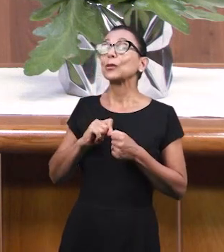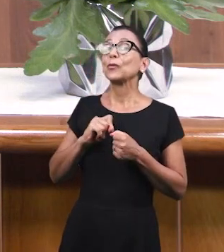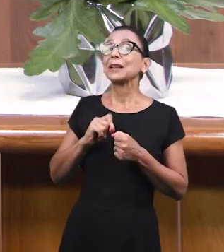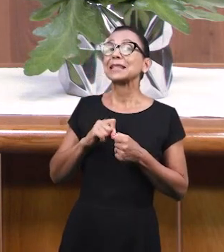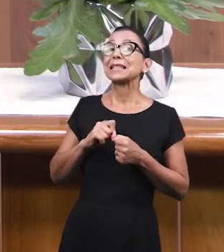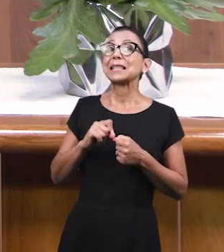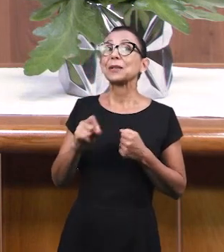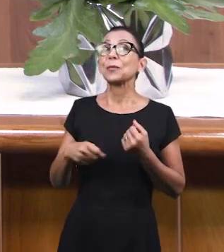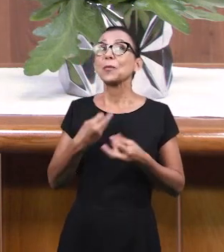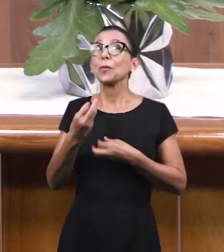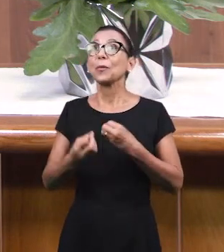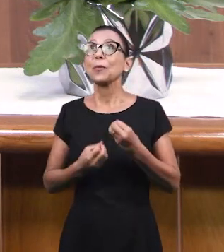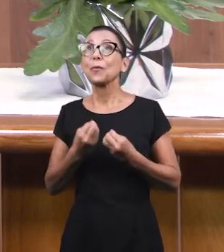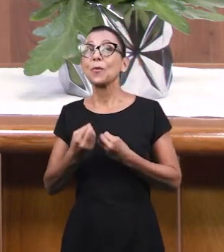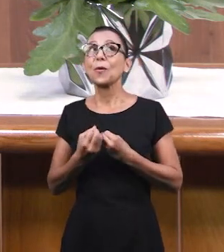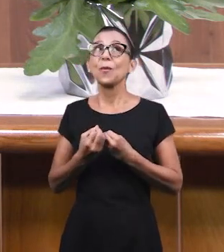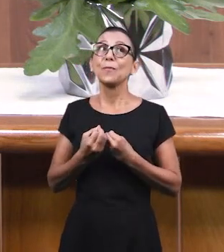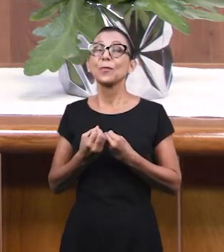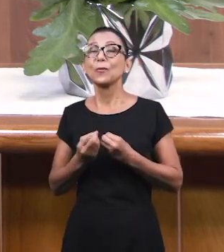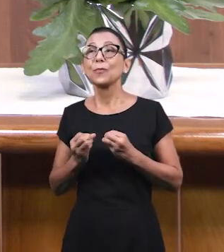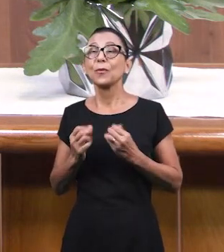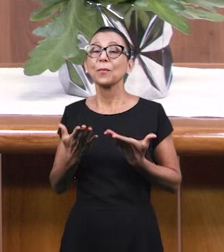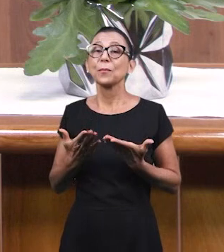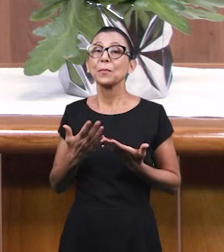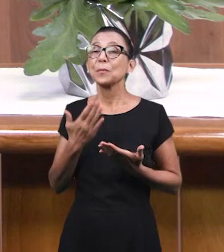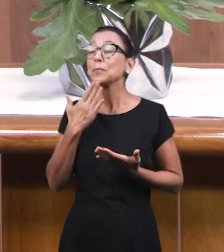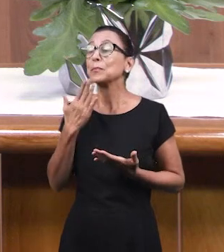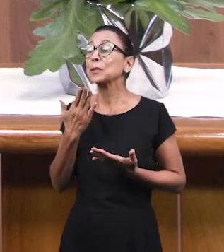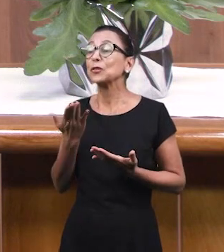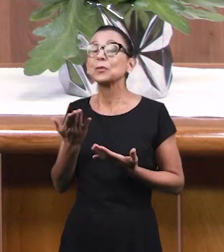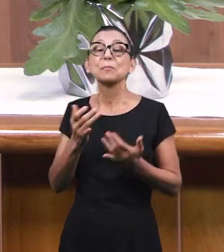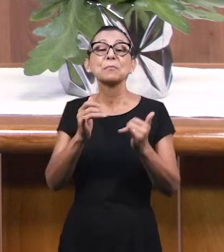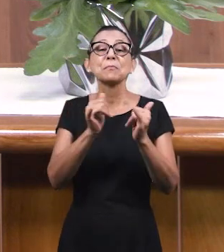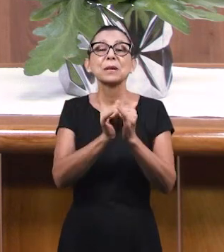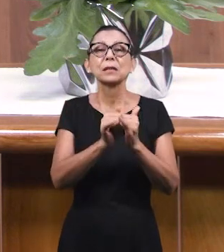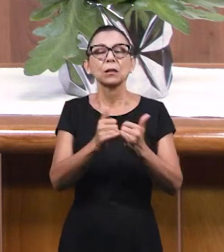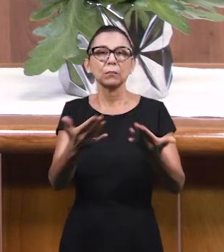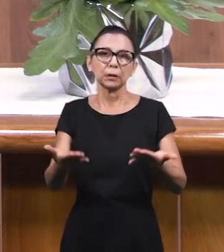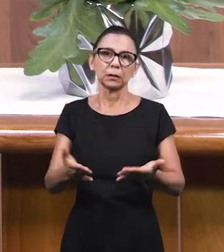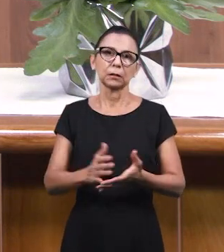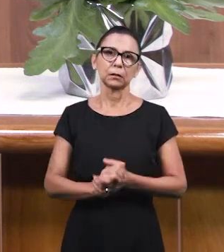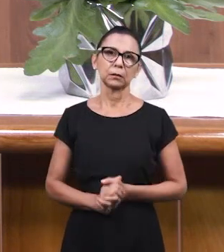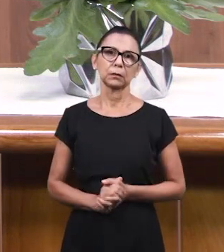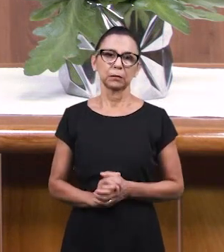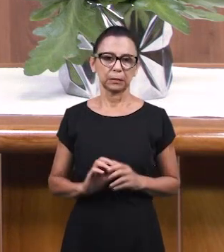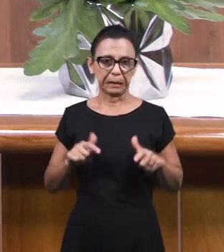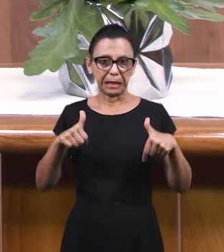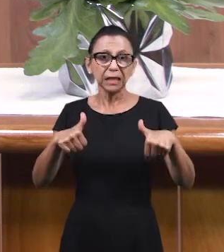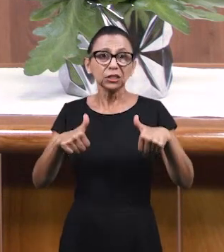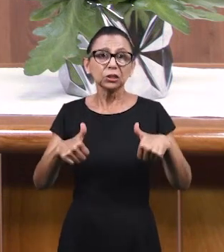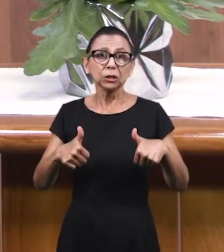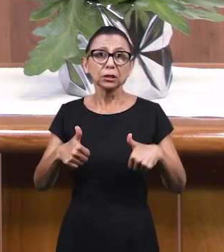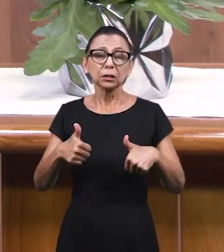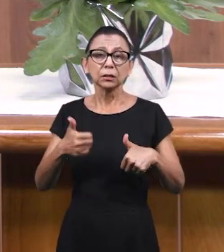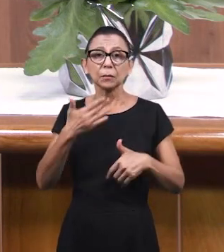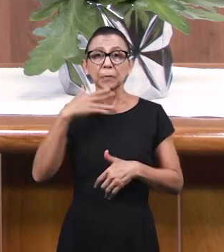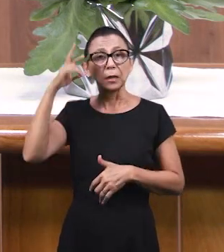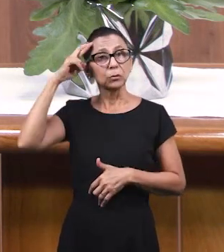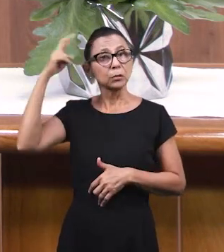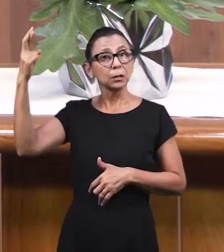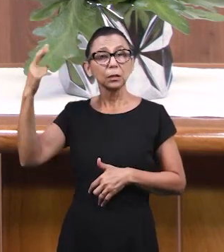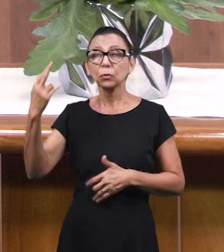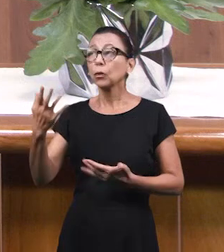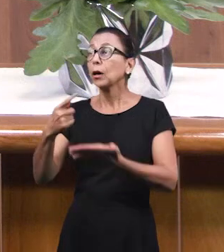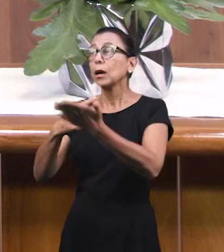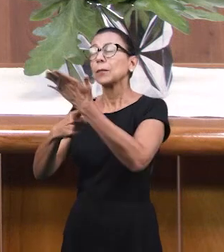шаги мне предпринять, чтобы прийти к прощению. Моли Бога, признай